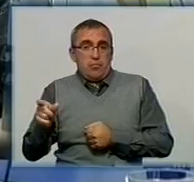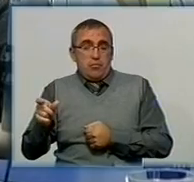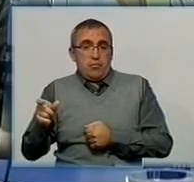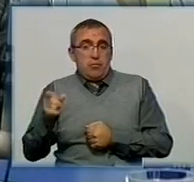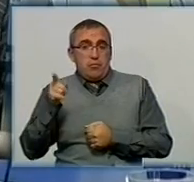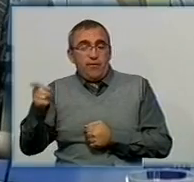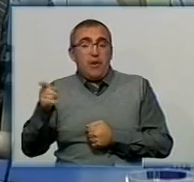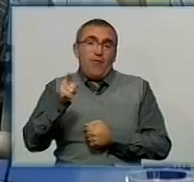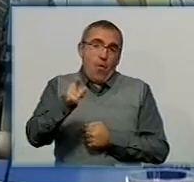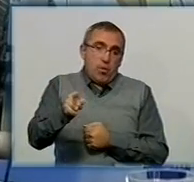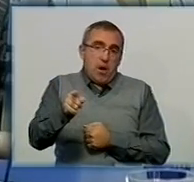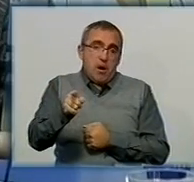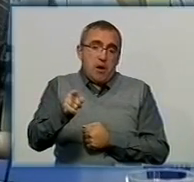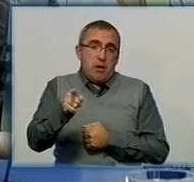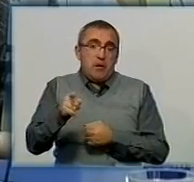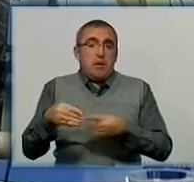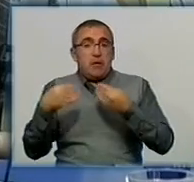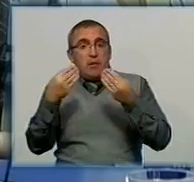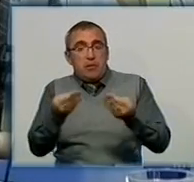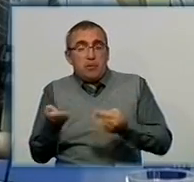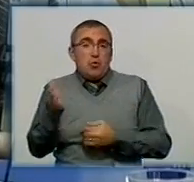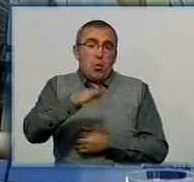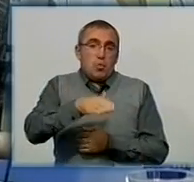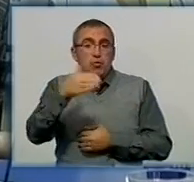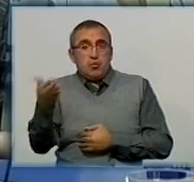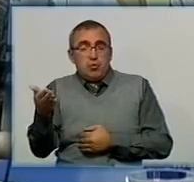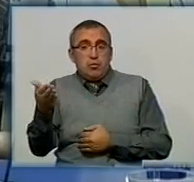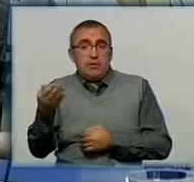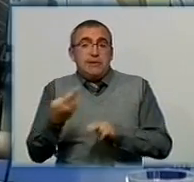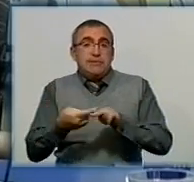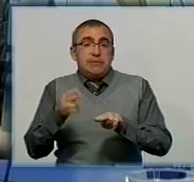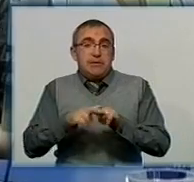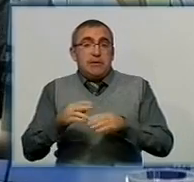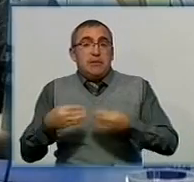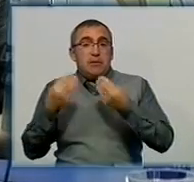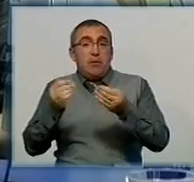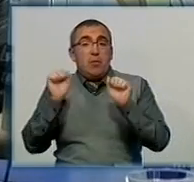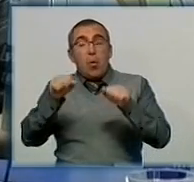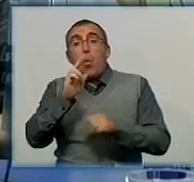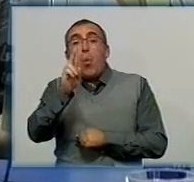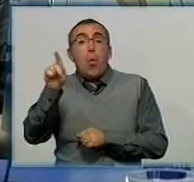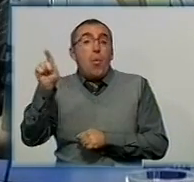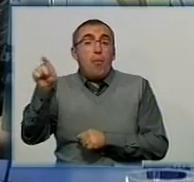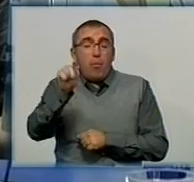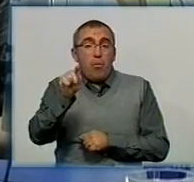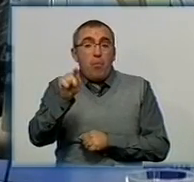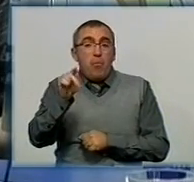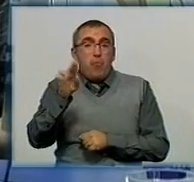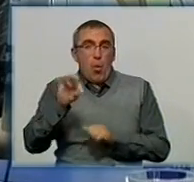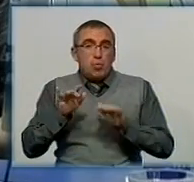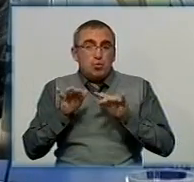він вона, дати голос протилежній стороні – це надати можливість комусь, по суті,